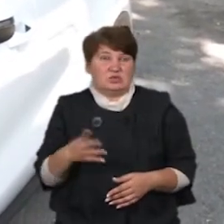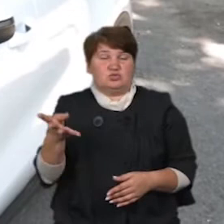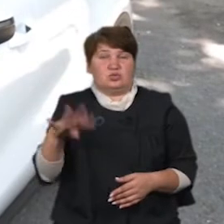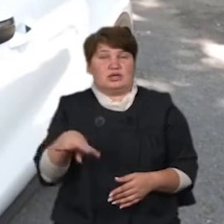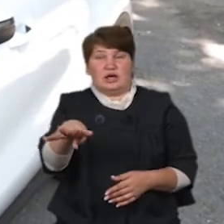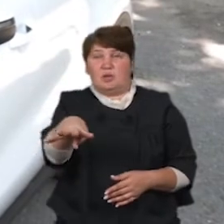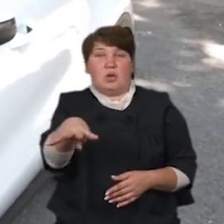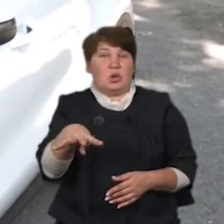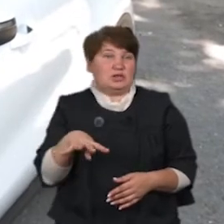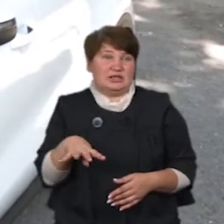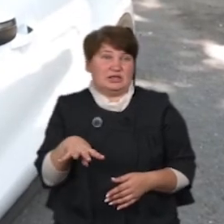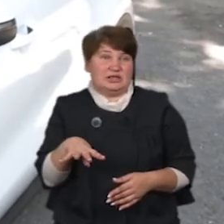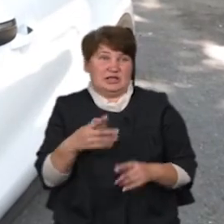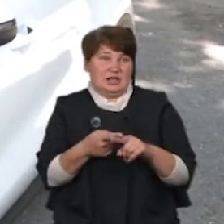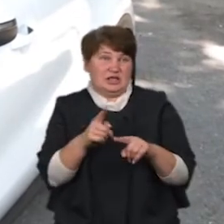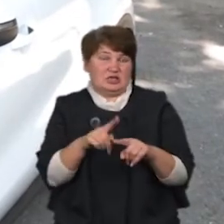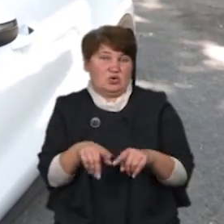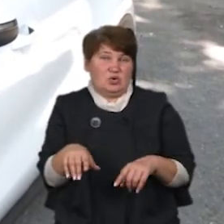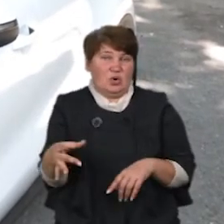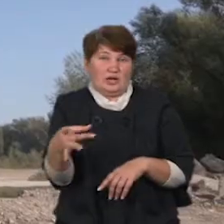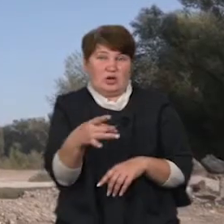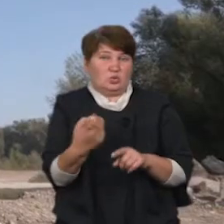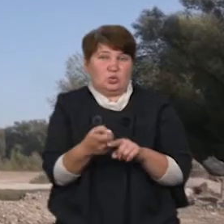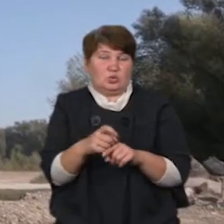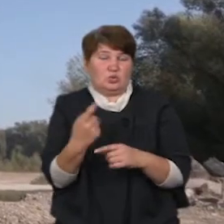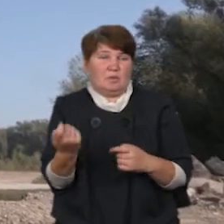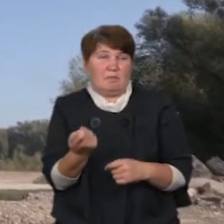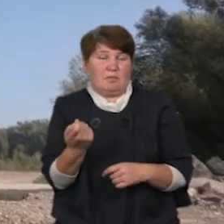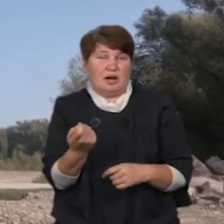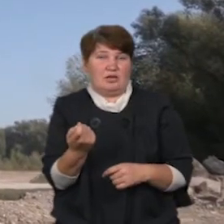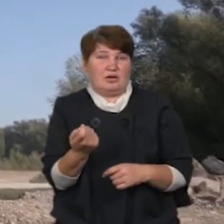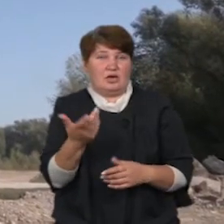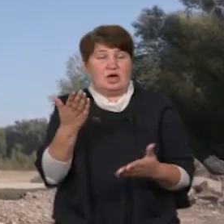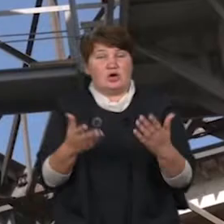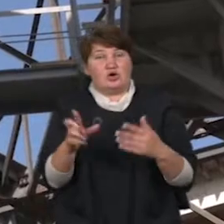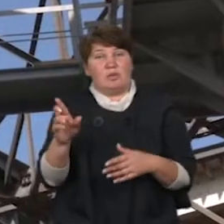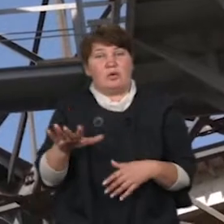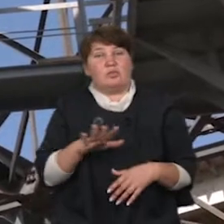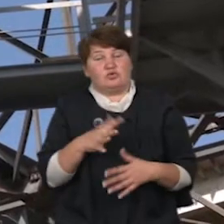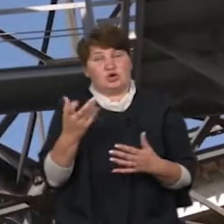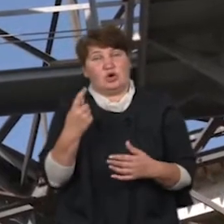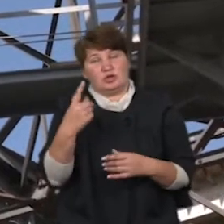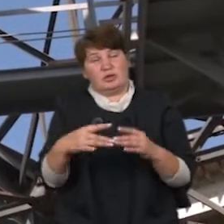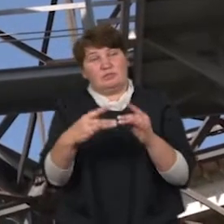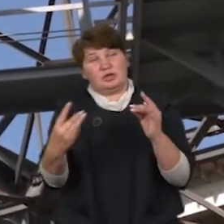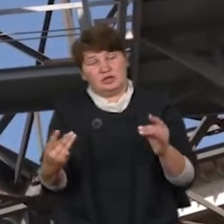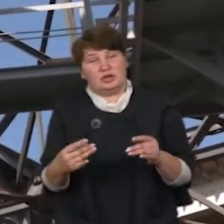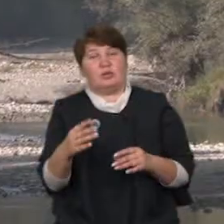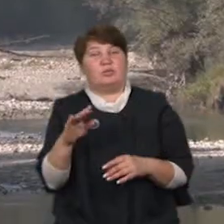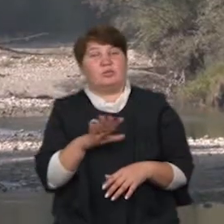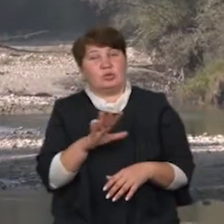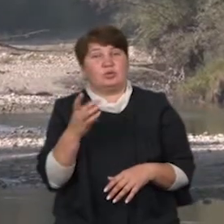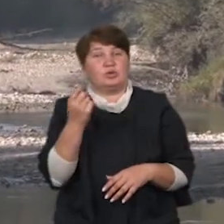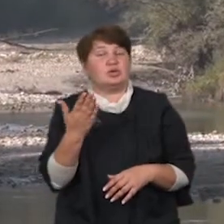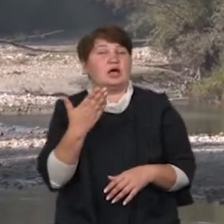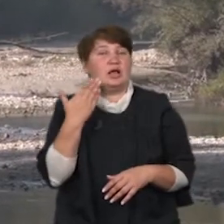для цілого району, це, мені здається, дуже мало. Каже, якщо був ще один міст, то це б розвантажило частину існуючого.